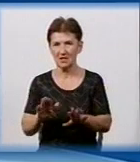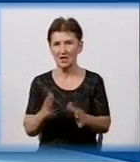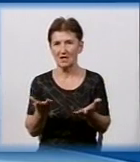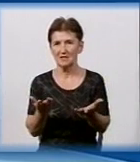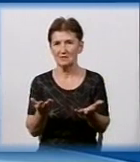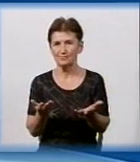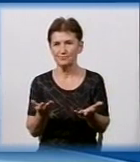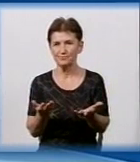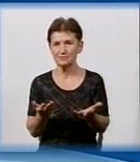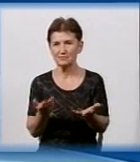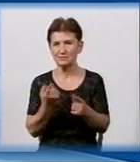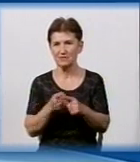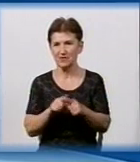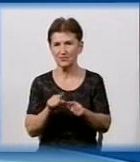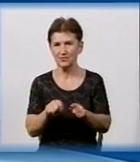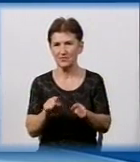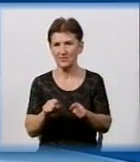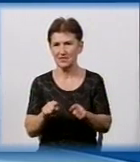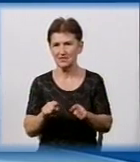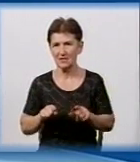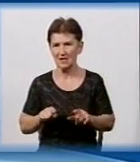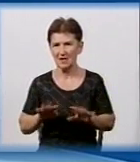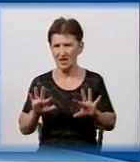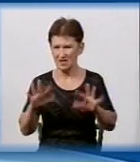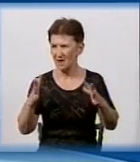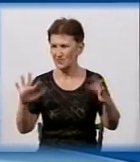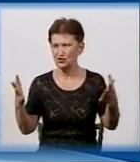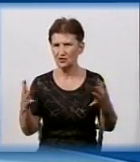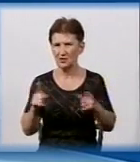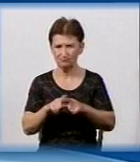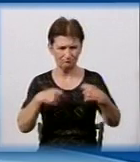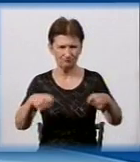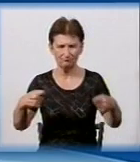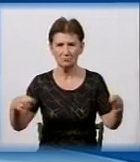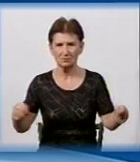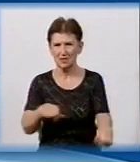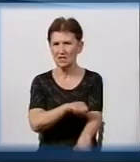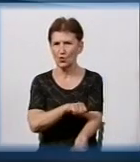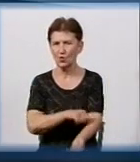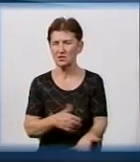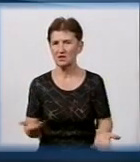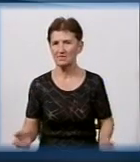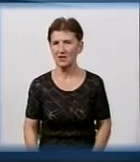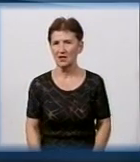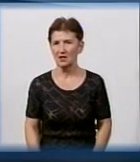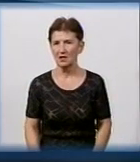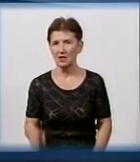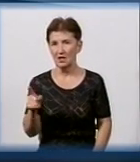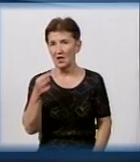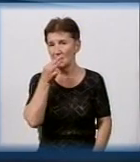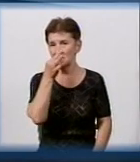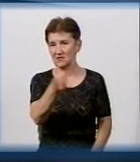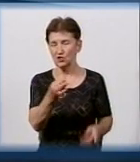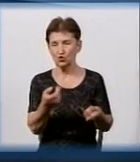це явище сьогодні превалює у розповсюдженні наркотиків в обласному центрі? Ну, я вам скажу так, що